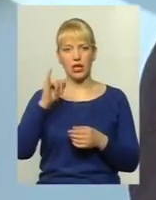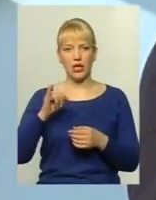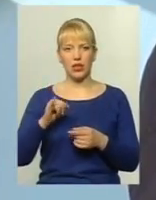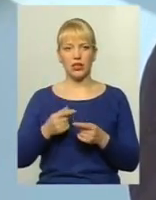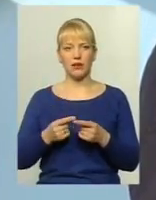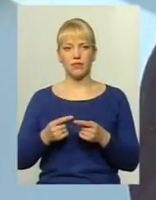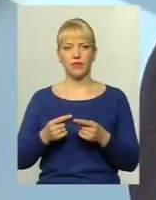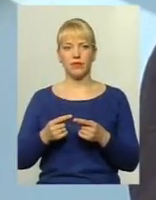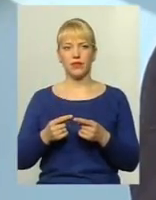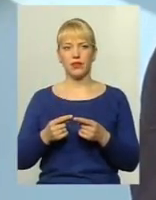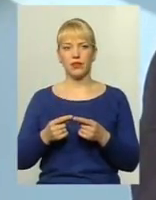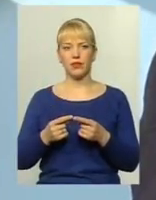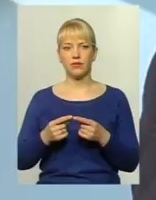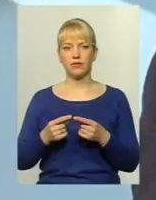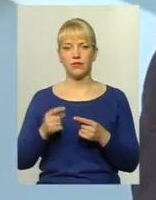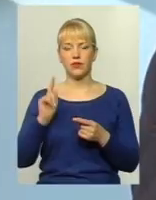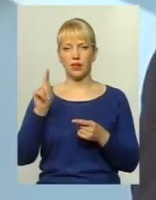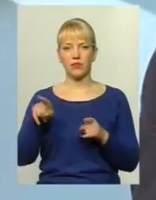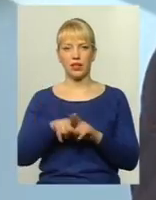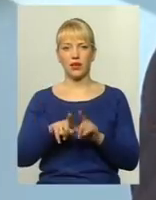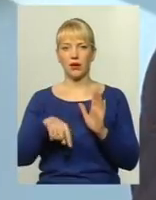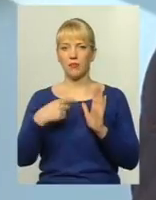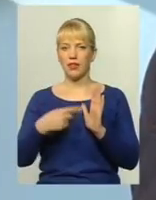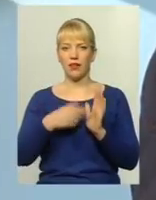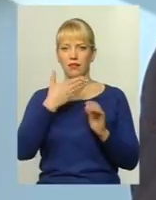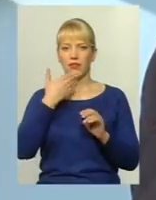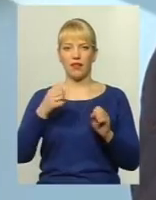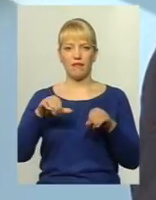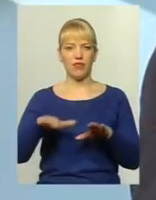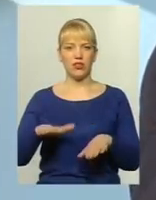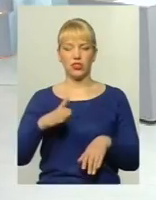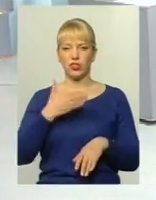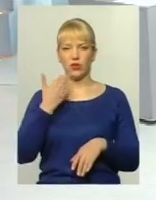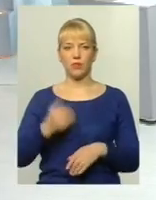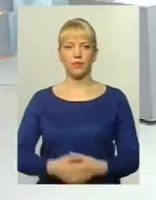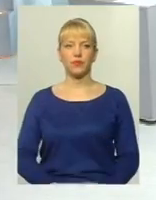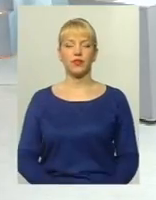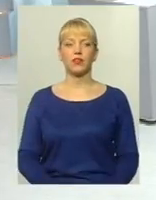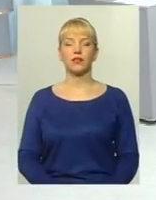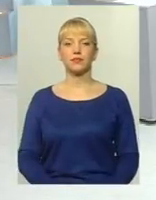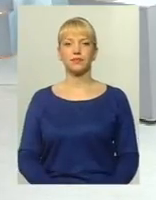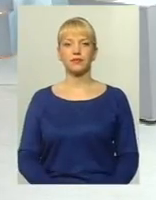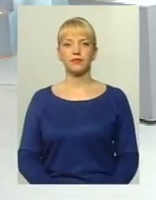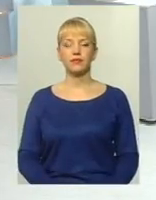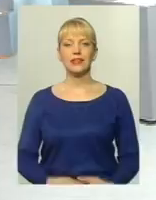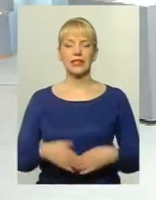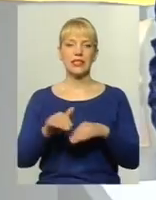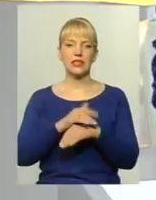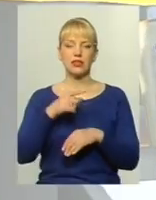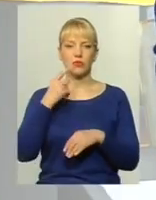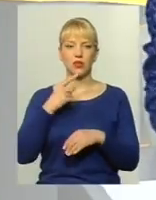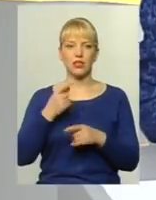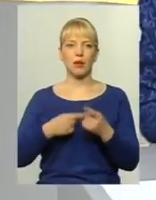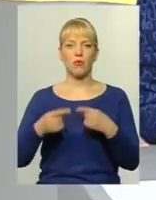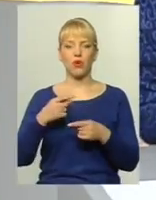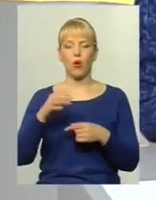чого, як їздили. Там таке питання не вирішено. Скажіть, будь ласка, все-таки, повертаючись до...